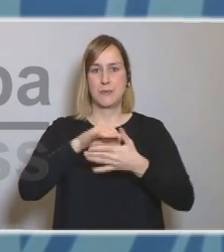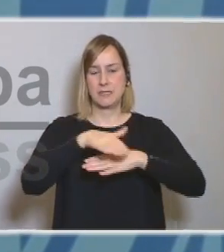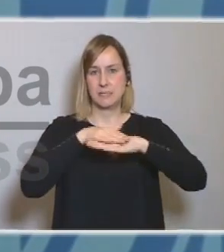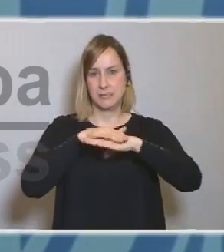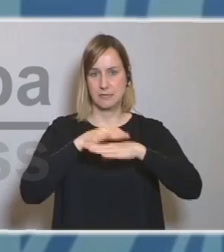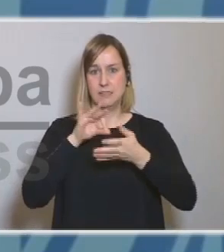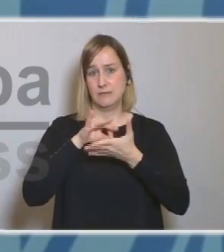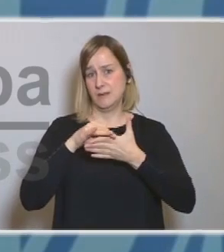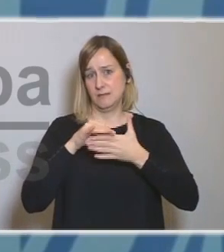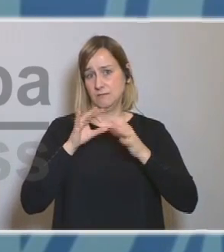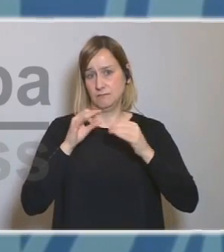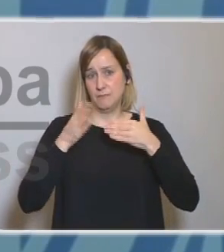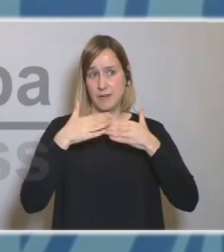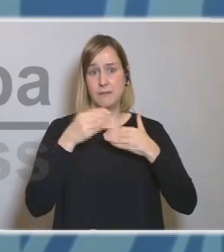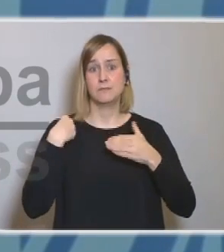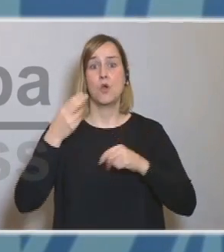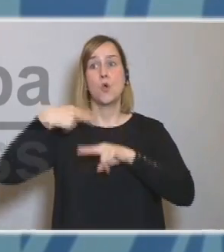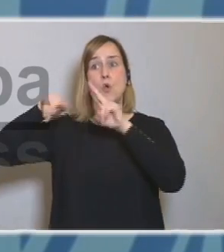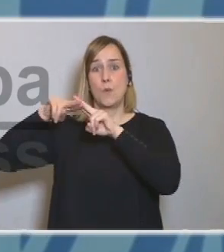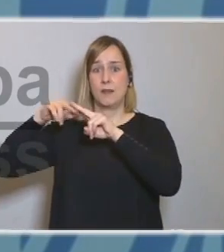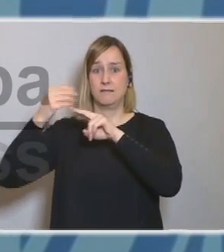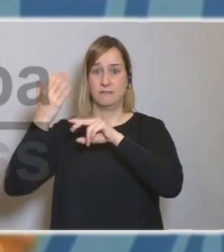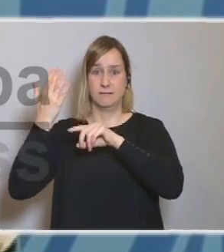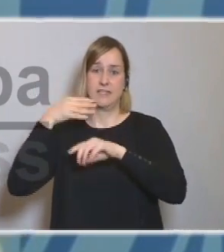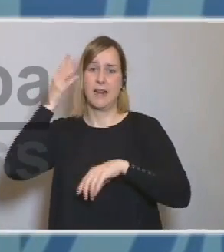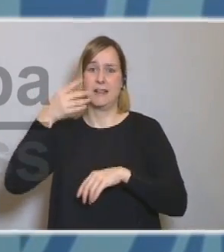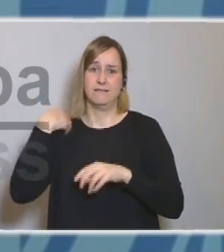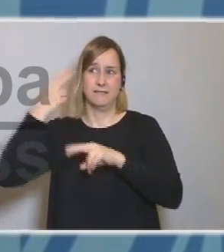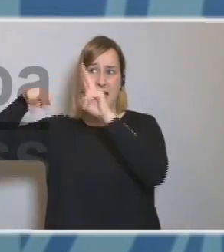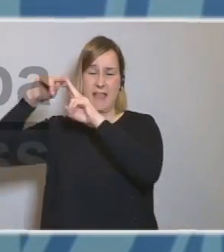serveis indispensables, que el Govern de la Generalitat ja proposava per fa dos dilluns.'Espanya, Generalitat proposava resta que el